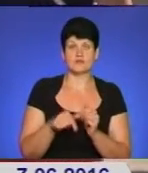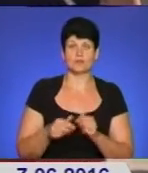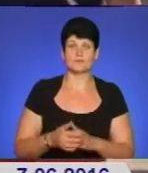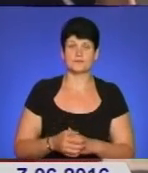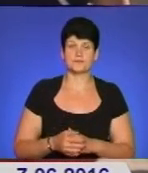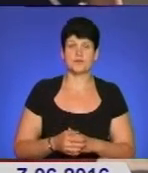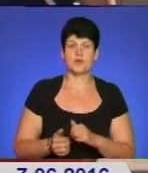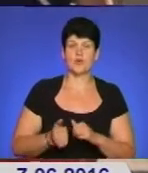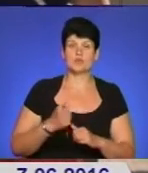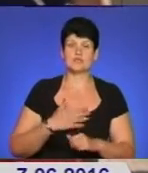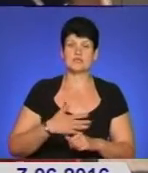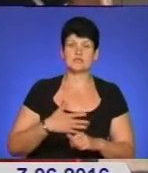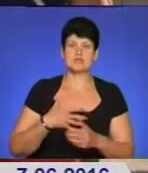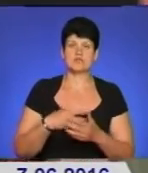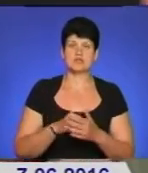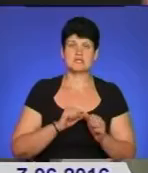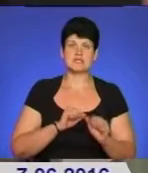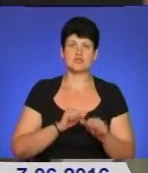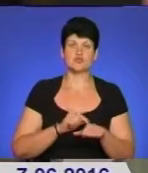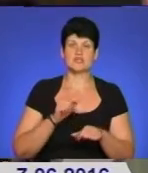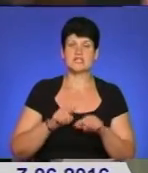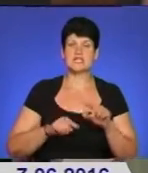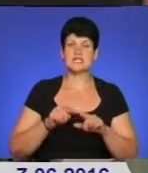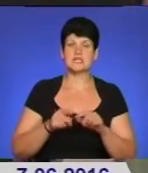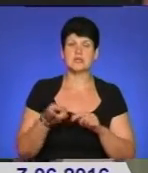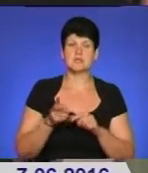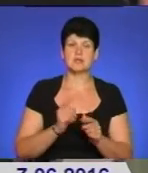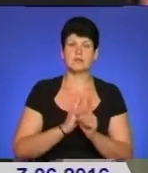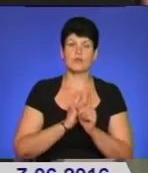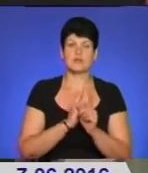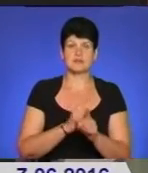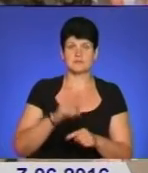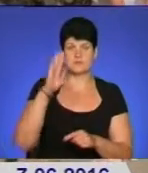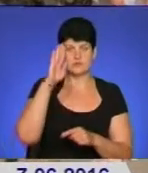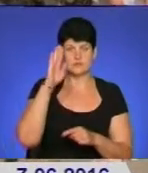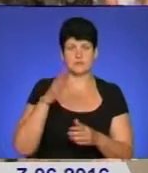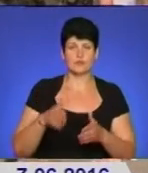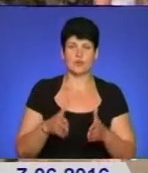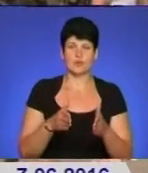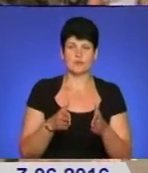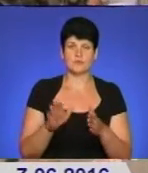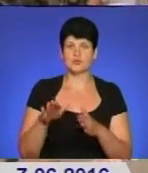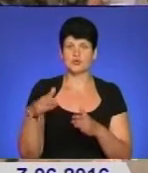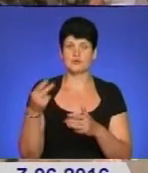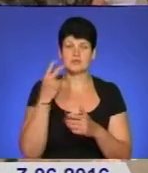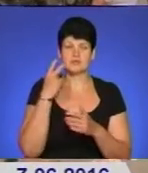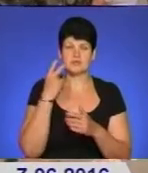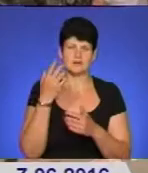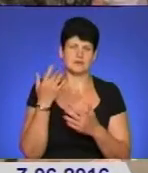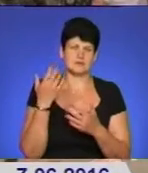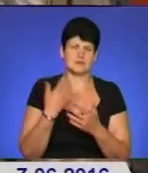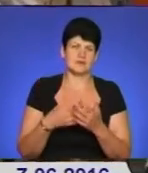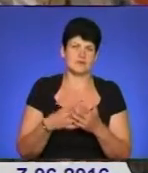Гордість та тривогу за своїх захисників відчувають рідні, які прийшли провести бійців у дорогу. Ви знаєте, зі сторони завжди здається, що це дуже